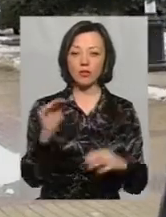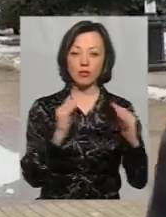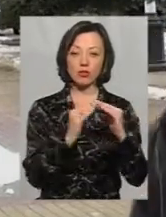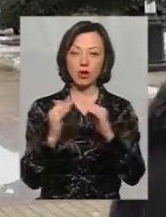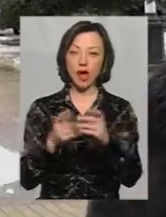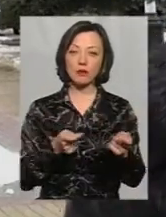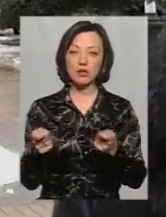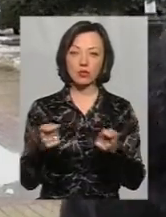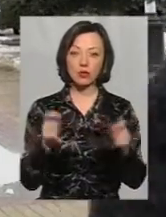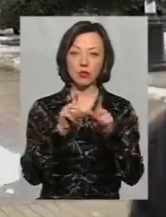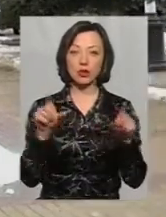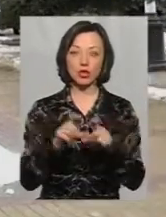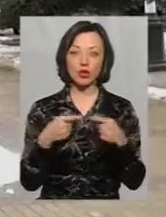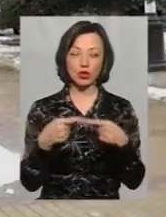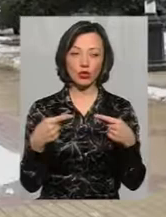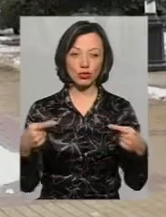адмініститивних будинках тощо.